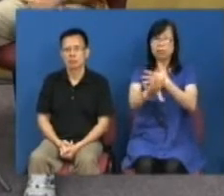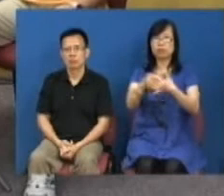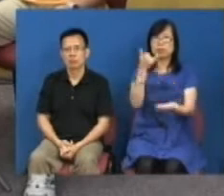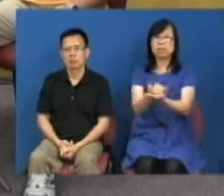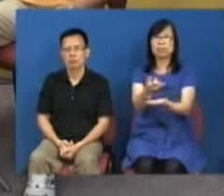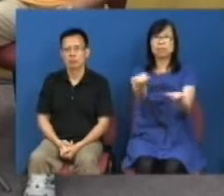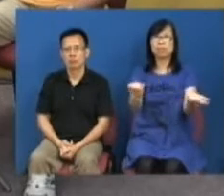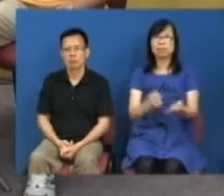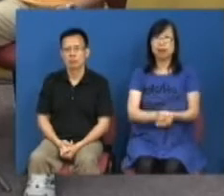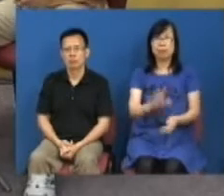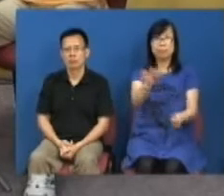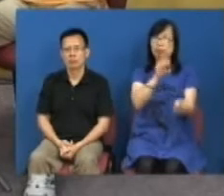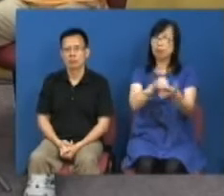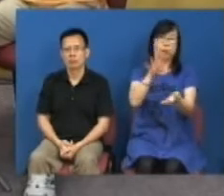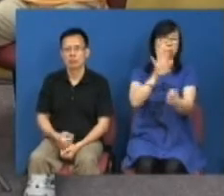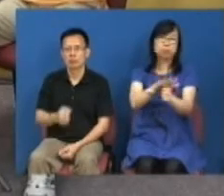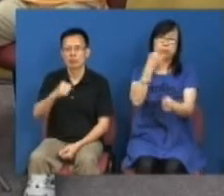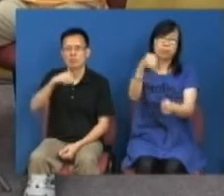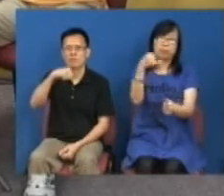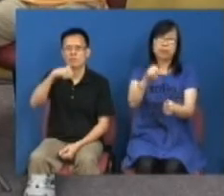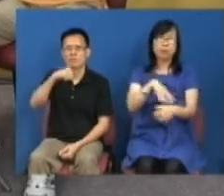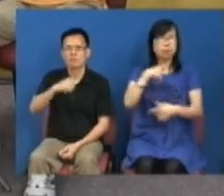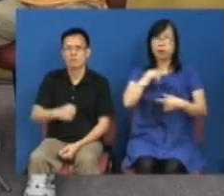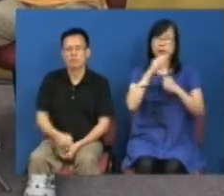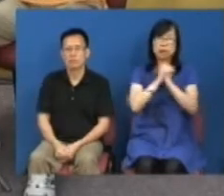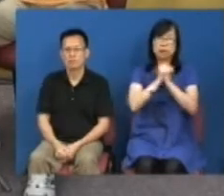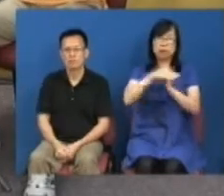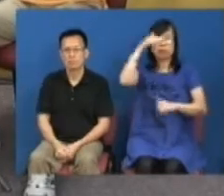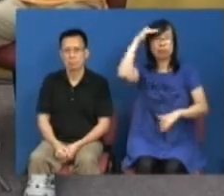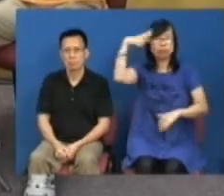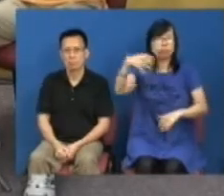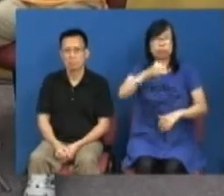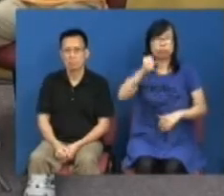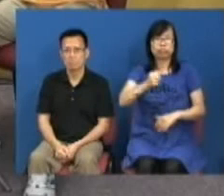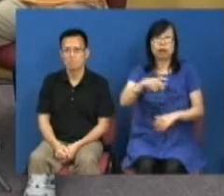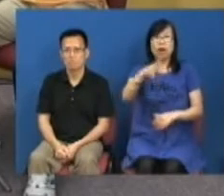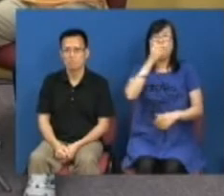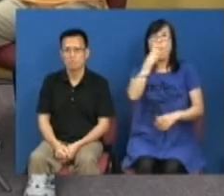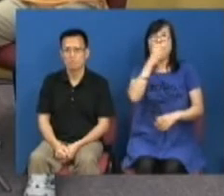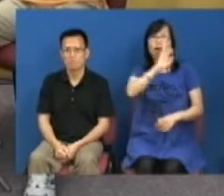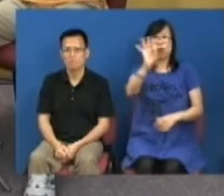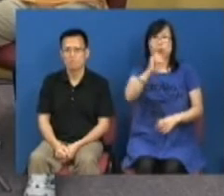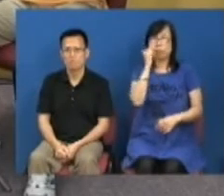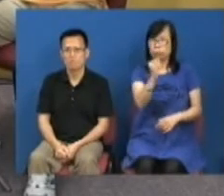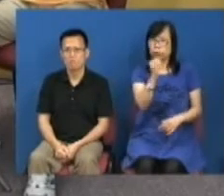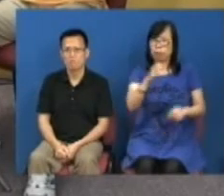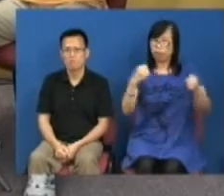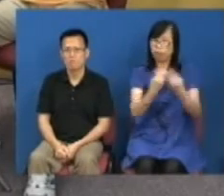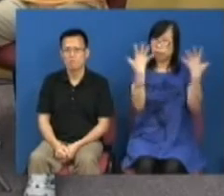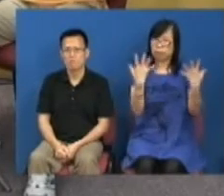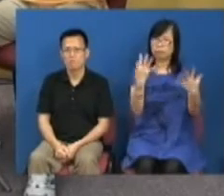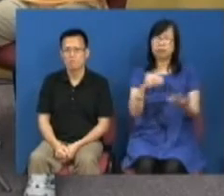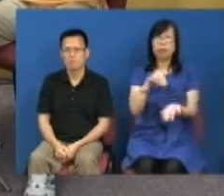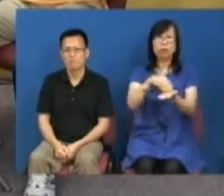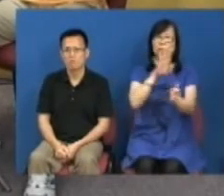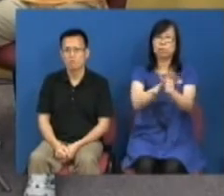你是确保不了的我们也不能够要求警务处处长去确保香港是没有罪案发生他是确保不了他